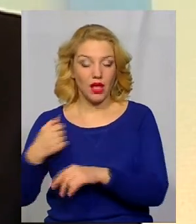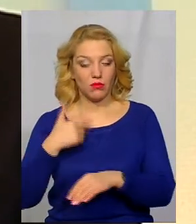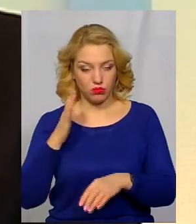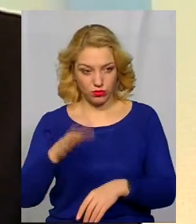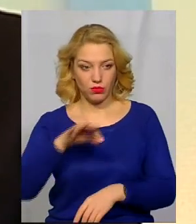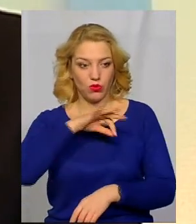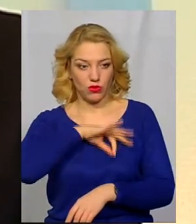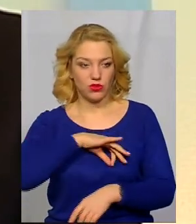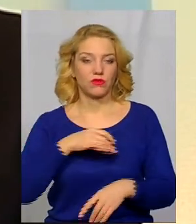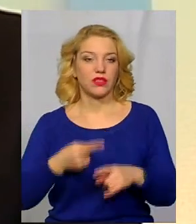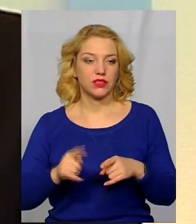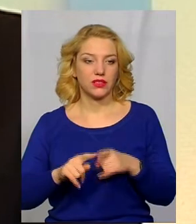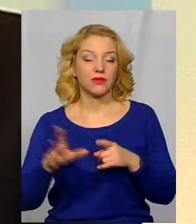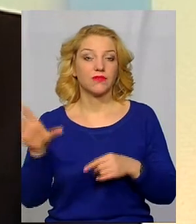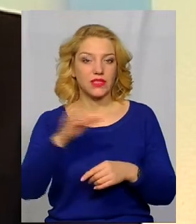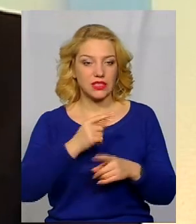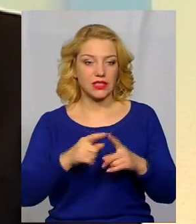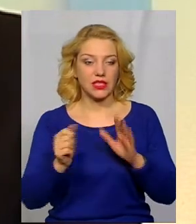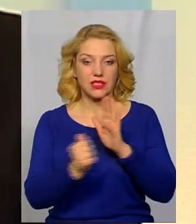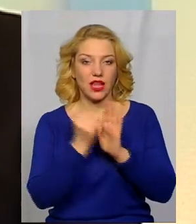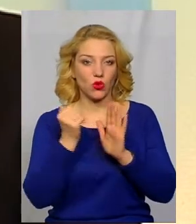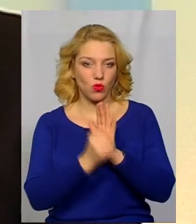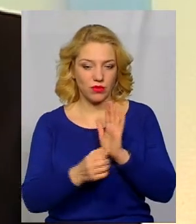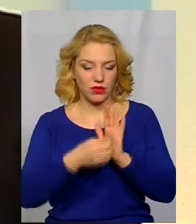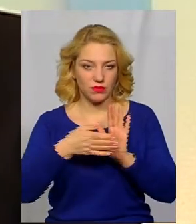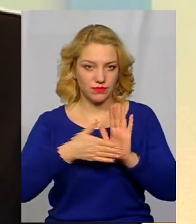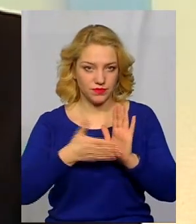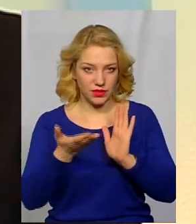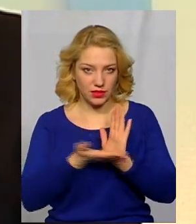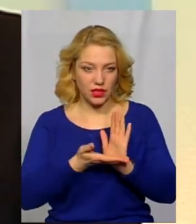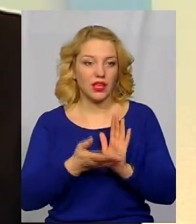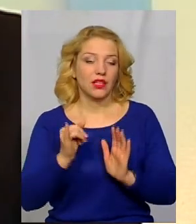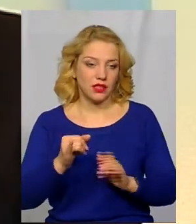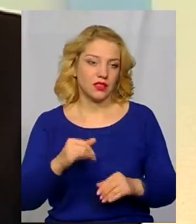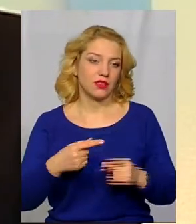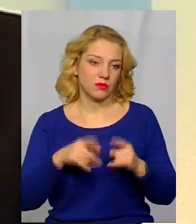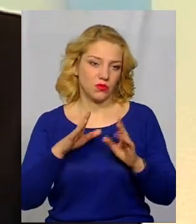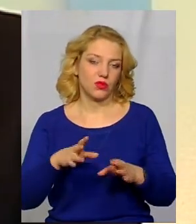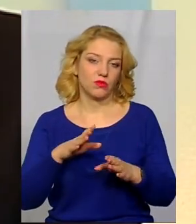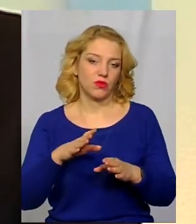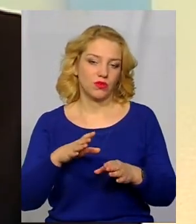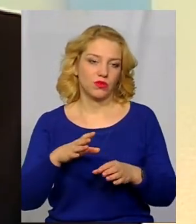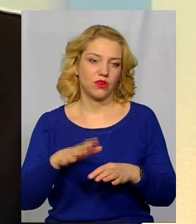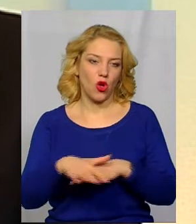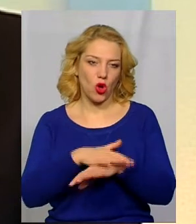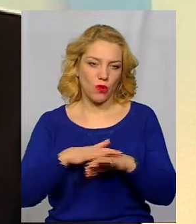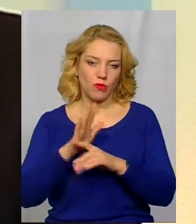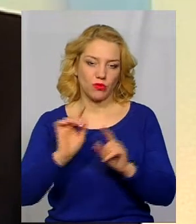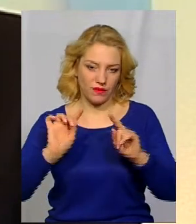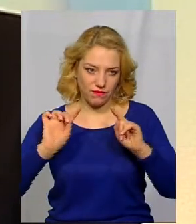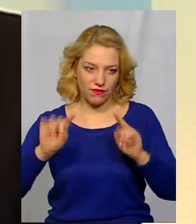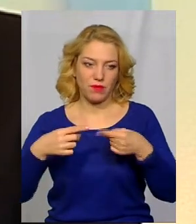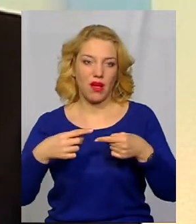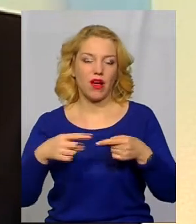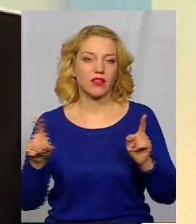користуватися цим, це все прописано. І, в принципі, громадськість буде вимагати